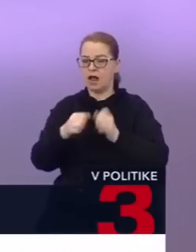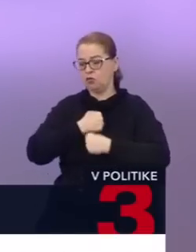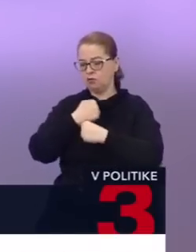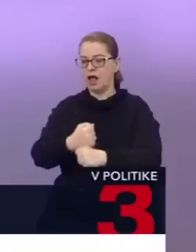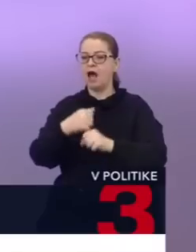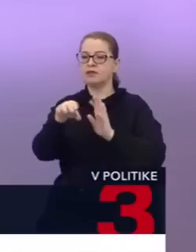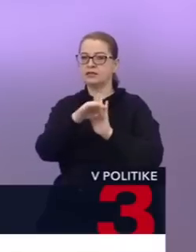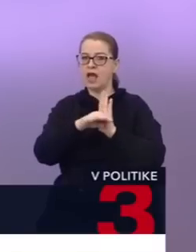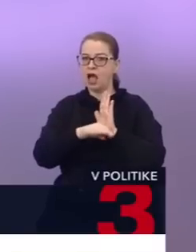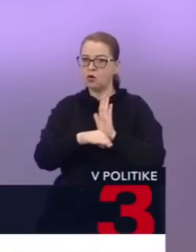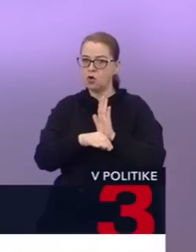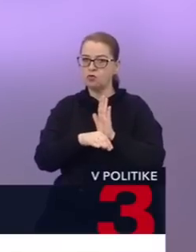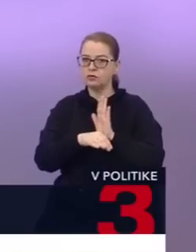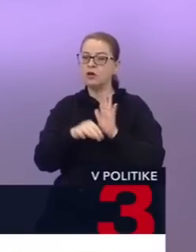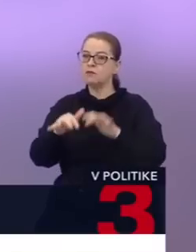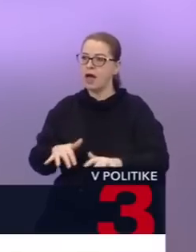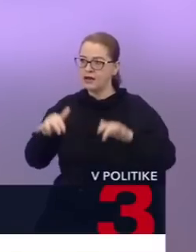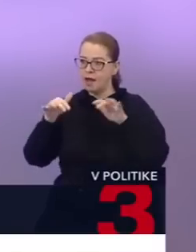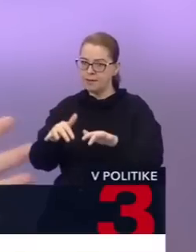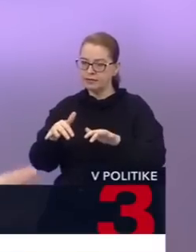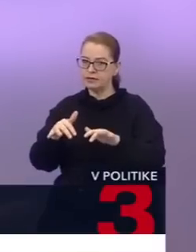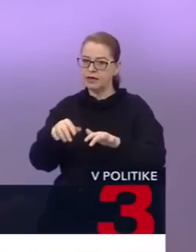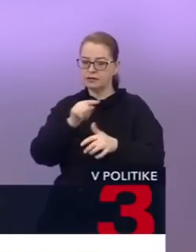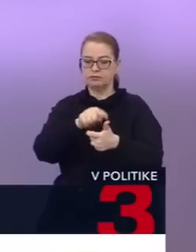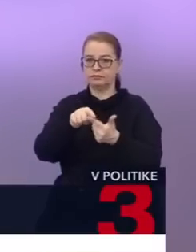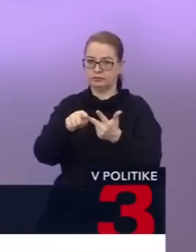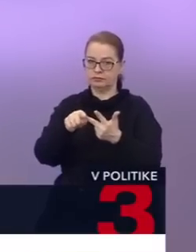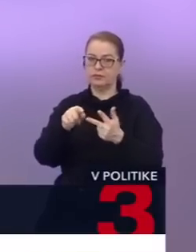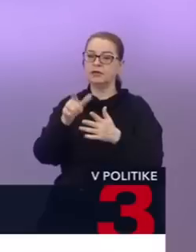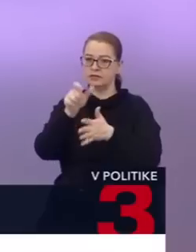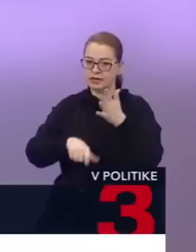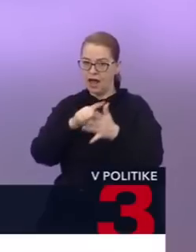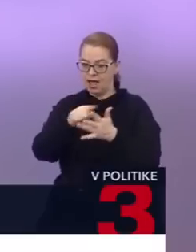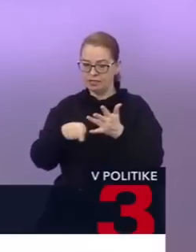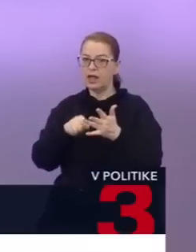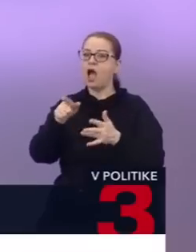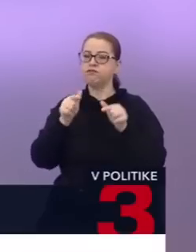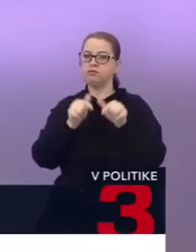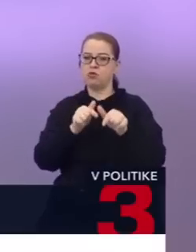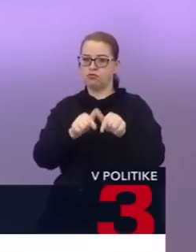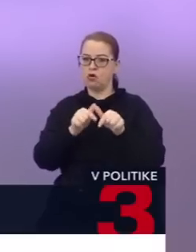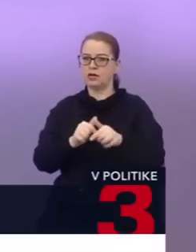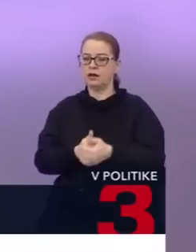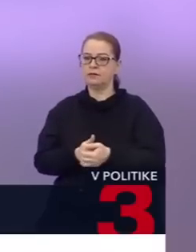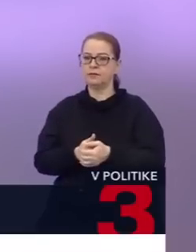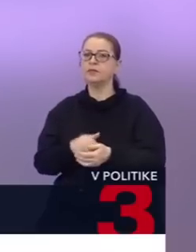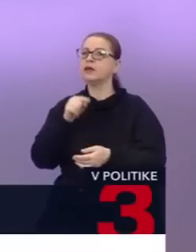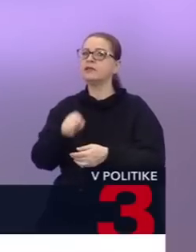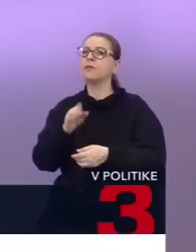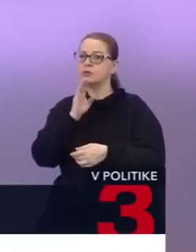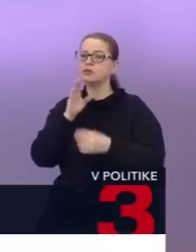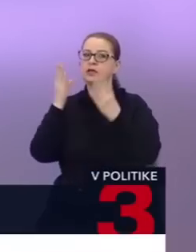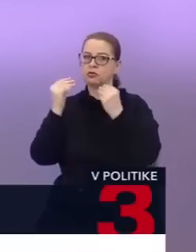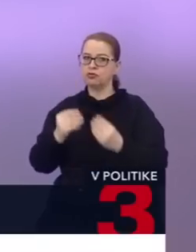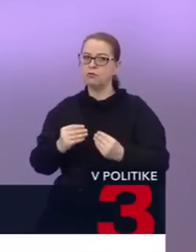zákonov v parlamente s týmito stranami, aby ich podporili. A tam je dostatočný počet hlasov na to,